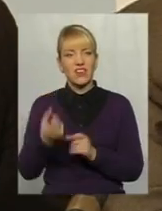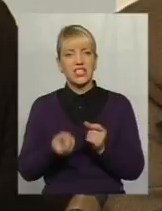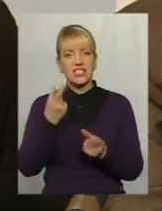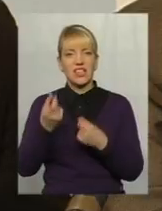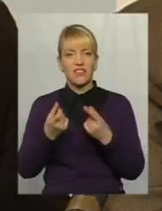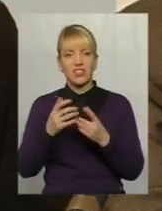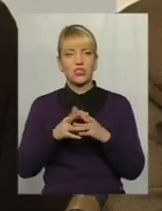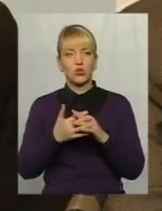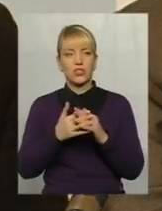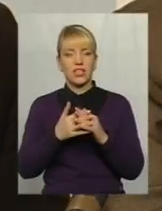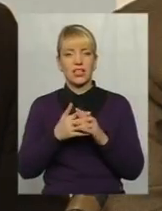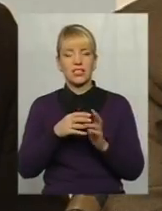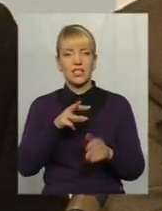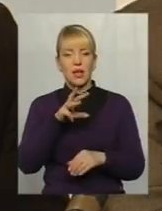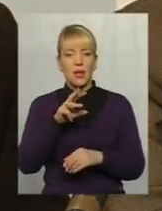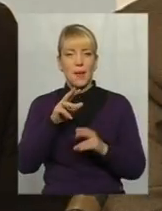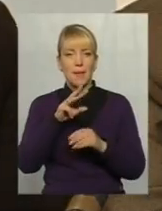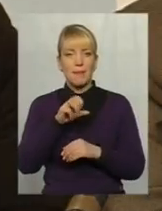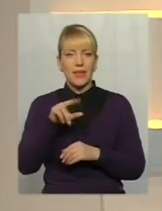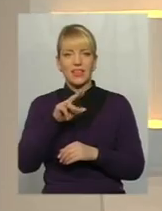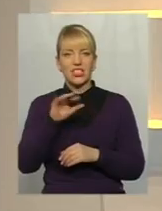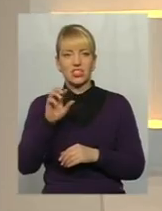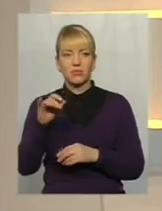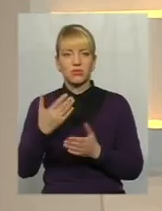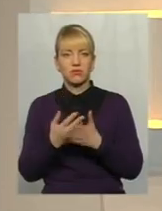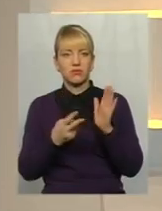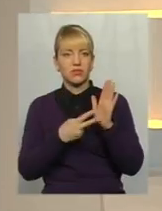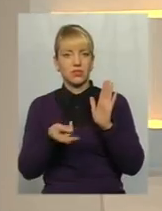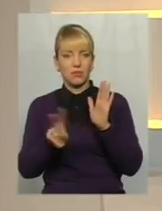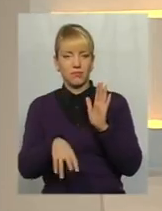Меджибіщини? Наскільки я пам'ятаю, щось сім.